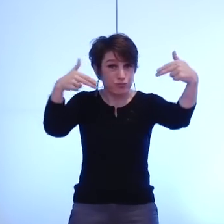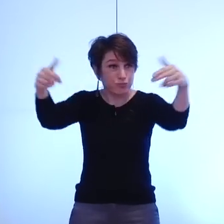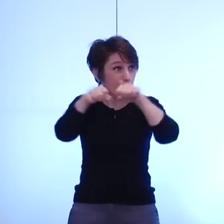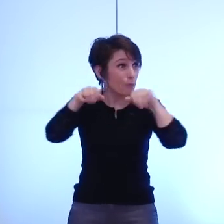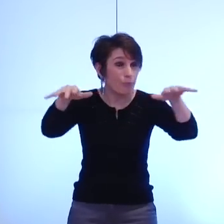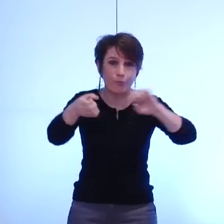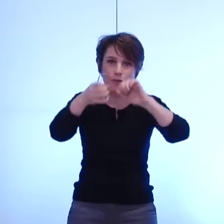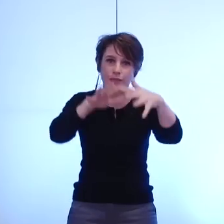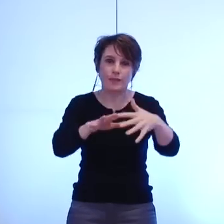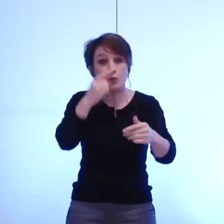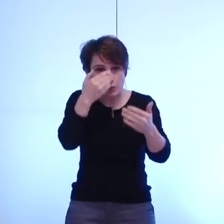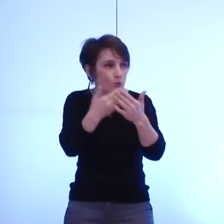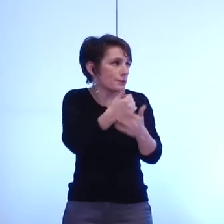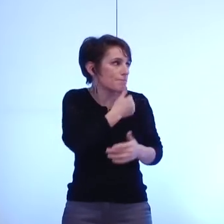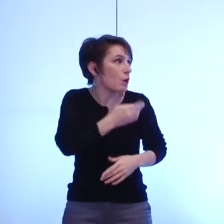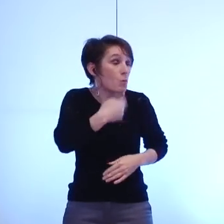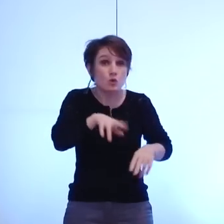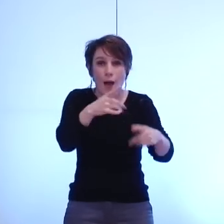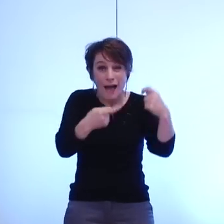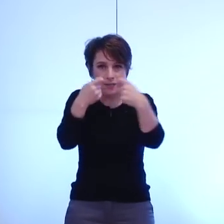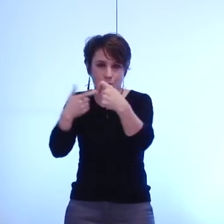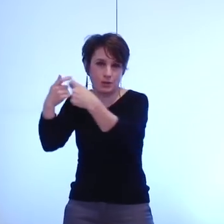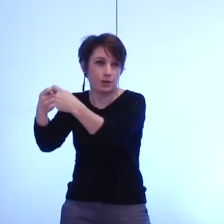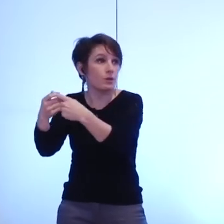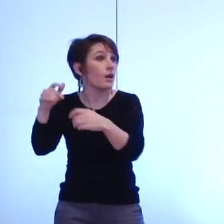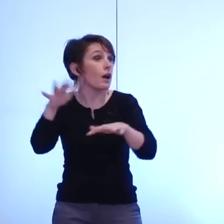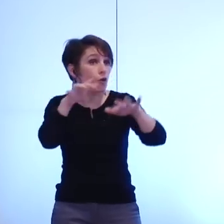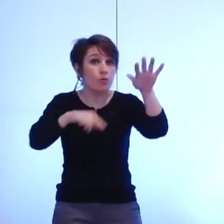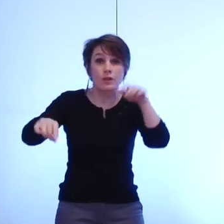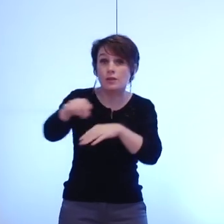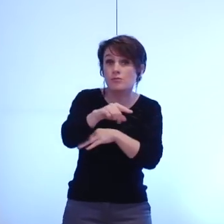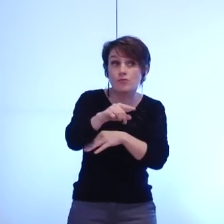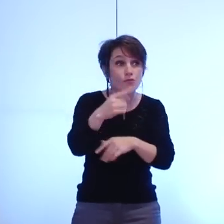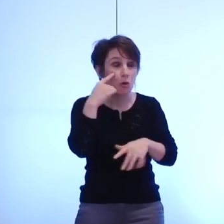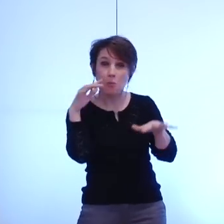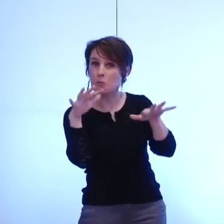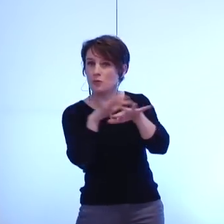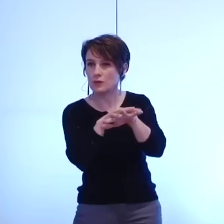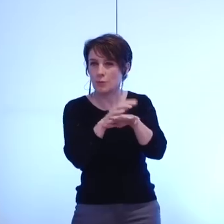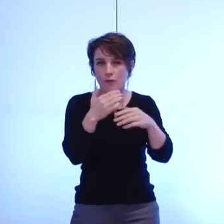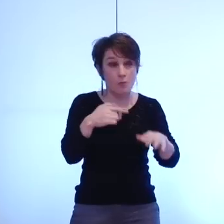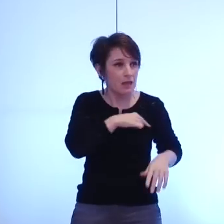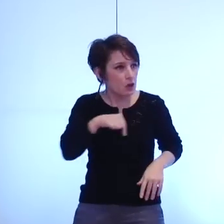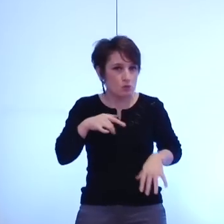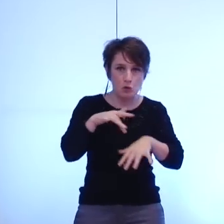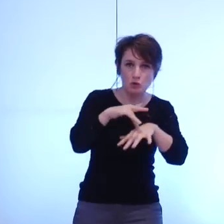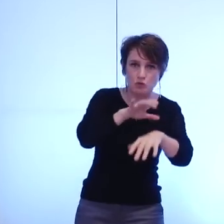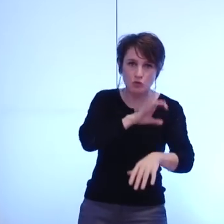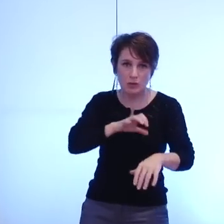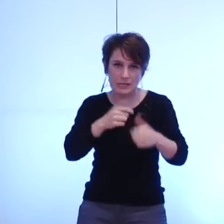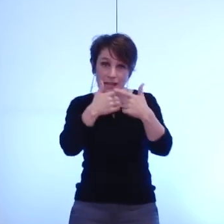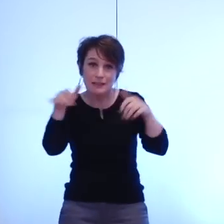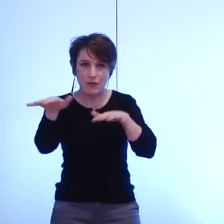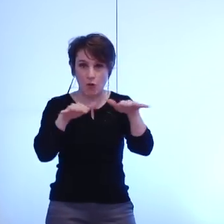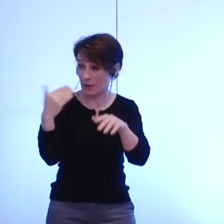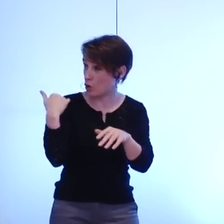pour cela même si ça n'a pas été très visible peut-être pour chacun des conseillers municipaux différentes configurations techniques ont été testées depuis